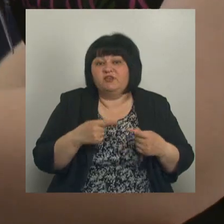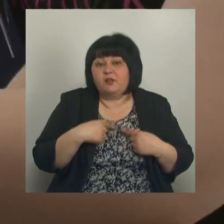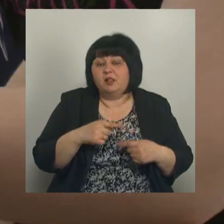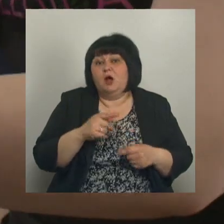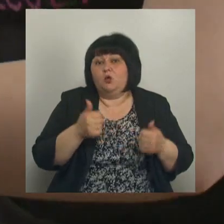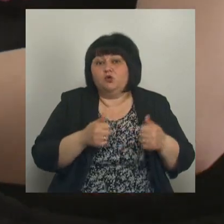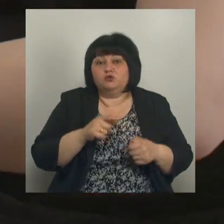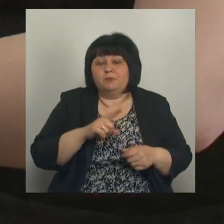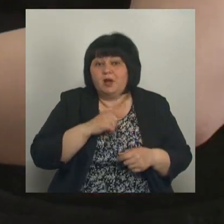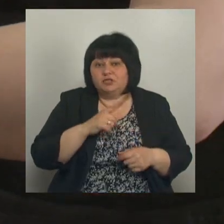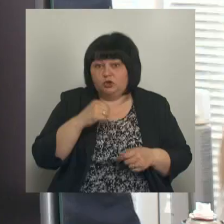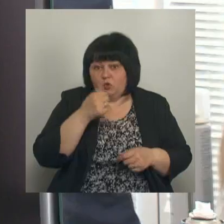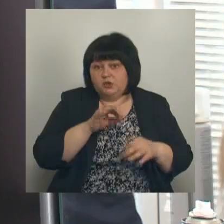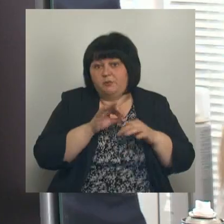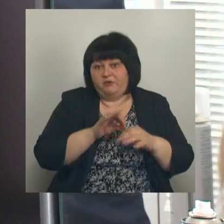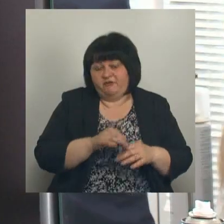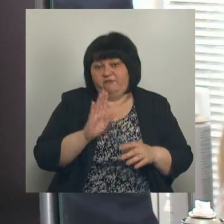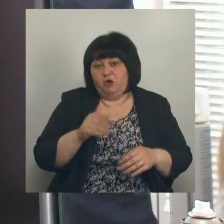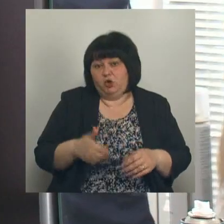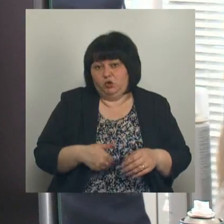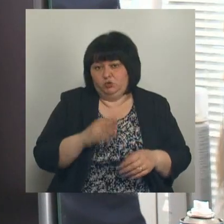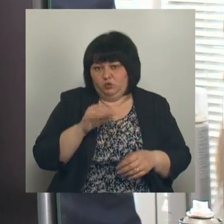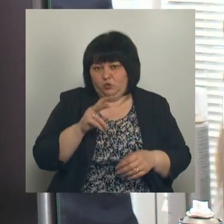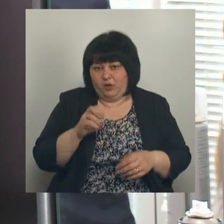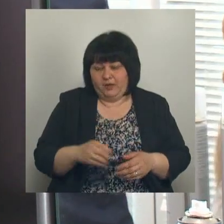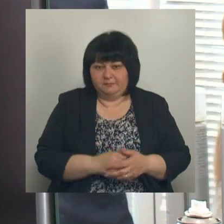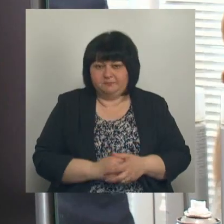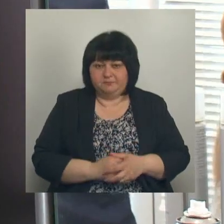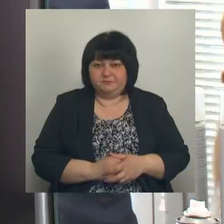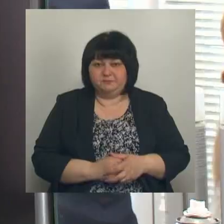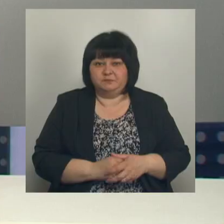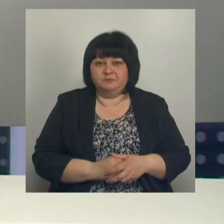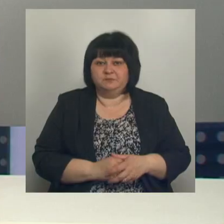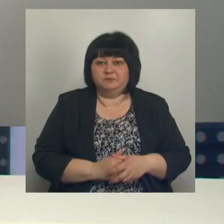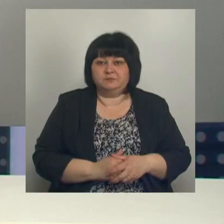года» пройдет в сентябре в Туле. Кирилл Мусаев, Владислав Кулинич. Такой день на Мире Белогория.